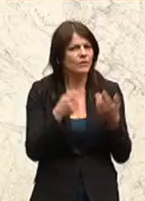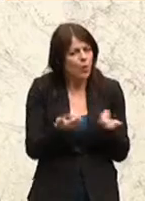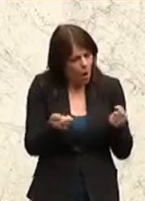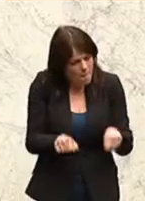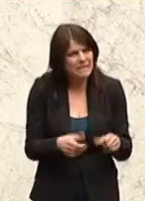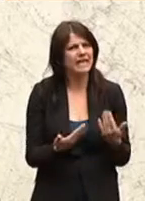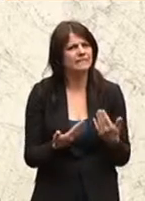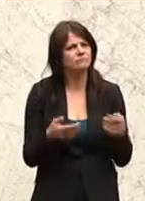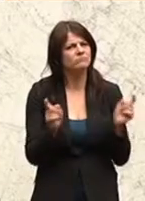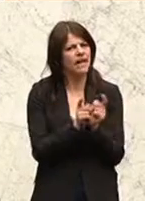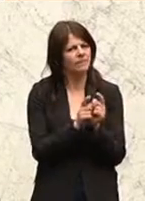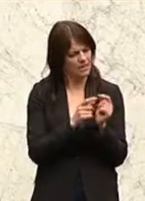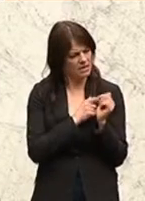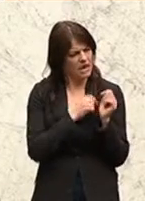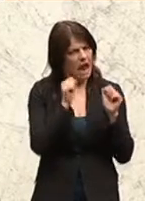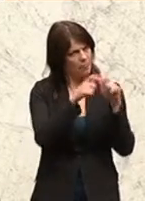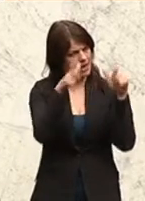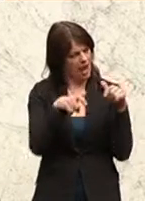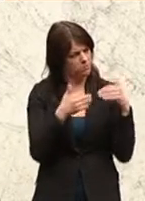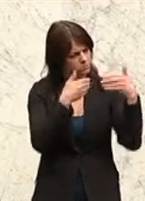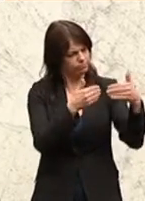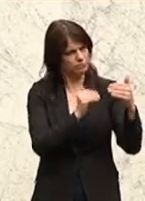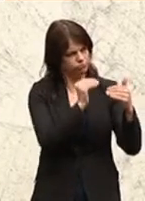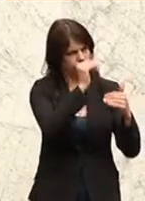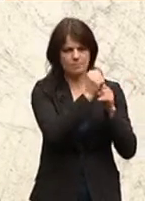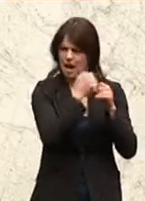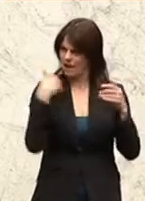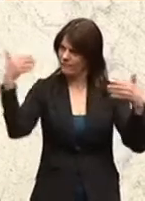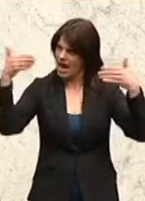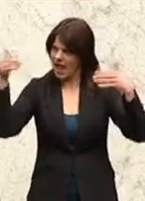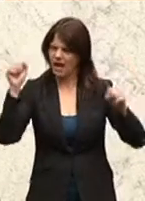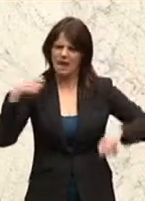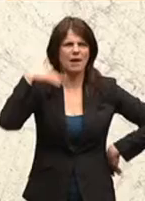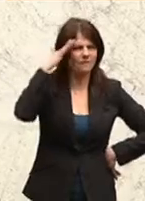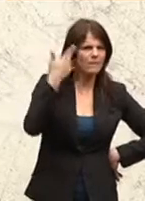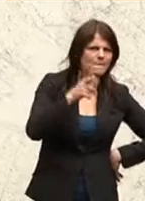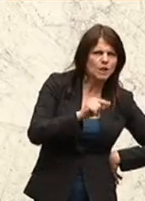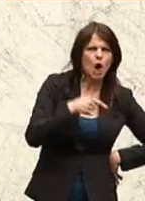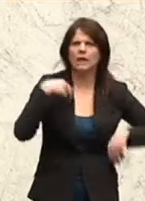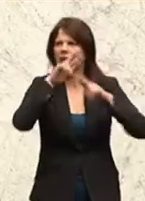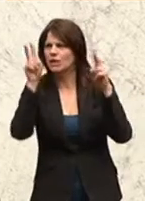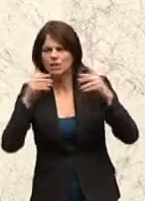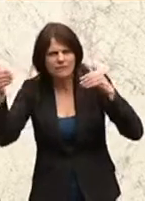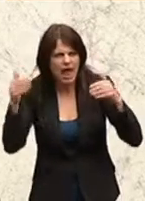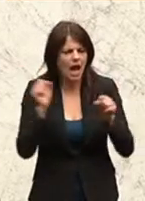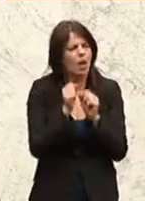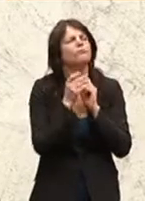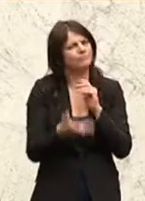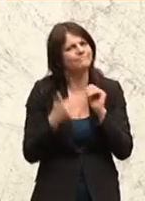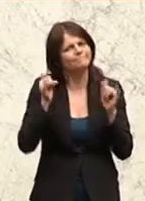Kompetenzen in einen vergleichbaren Rahmen gesetzt werden, so damit man weiß, woran man ist, damit es international vergleichbarer wird etc.